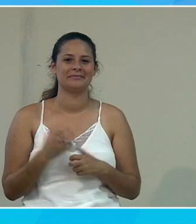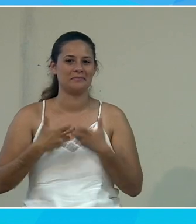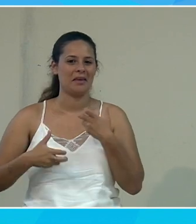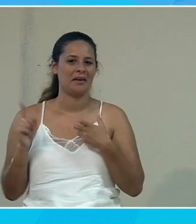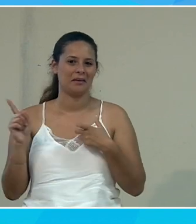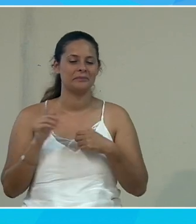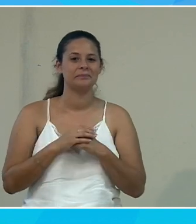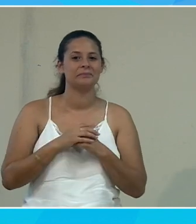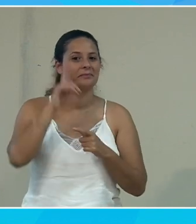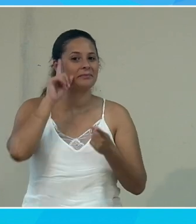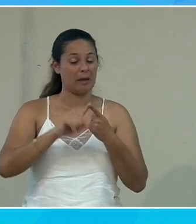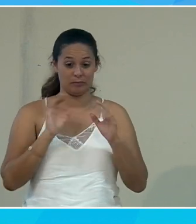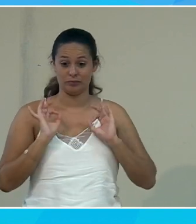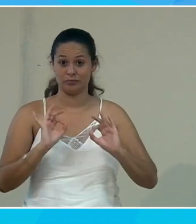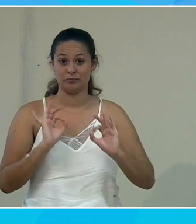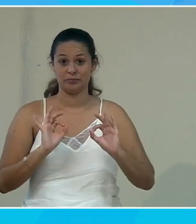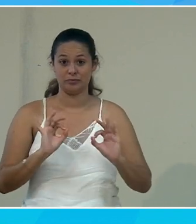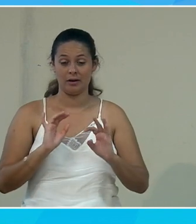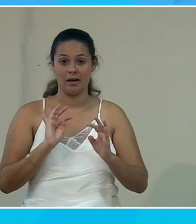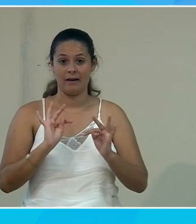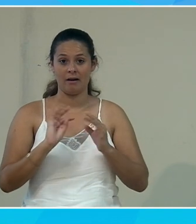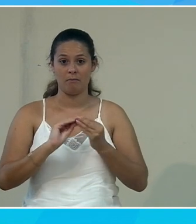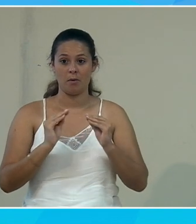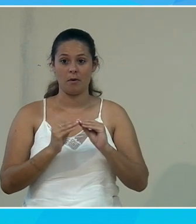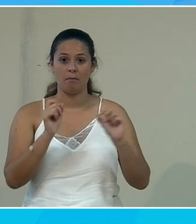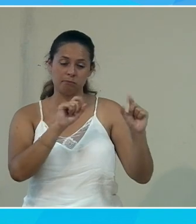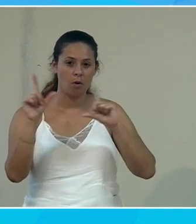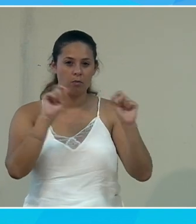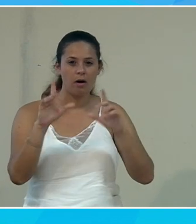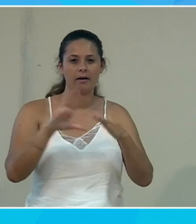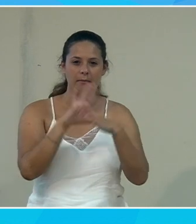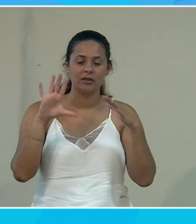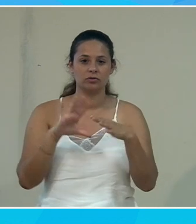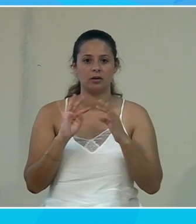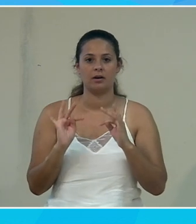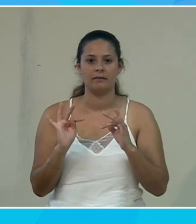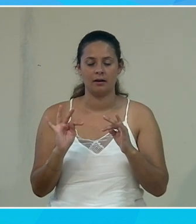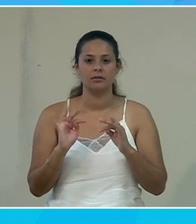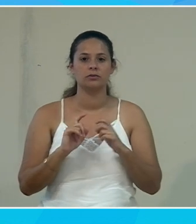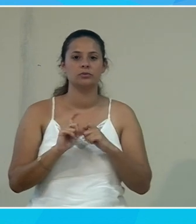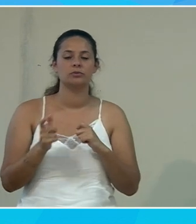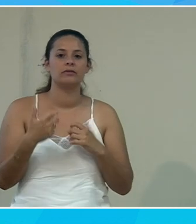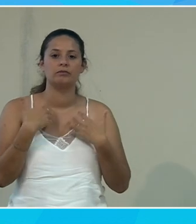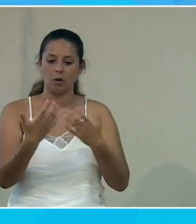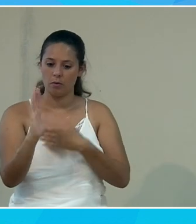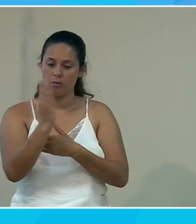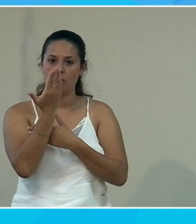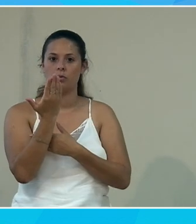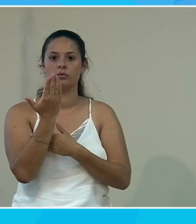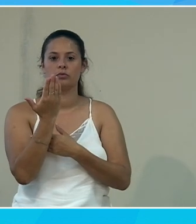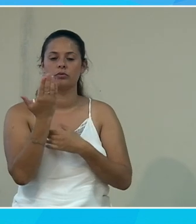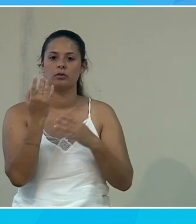ok alors justement en parlant de puisque le problème c le powerpoint l'image etc je crois que la suite tu voulais nous montrer des